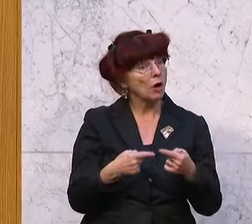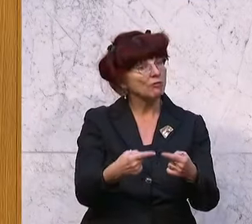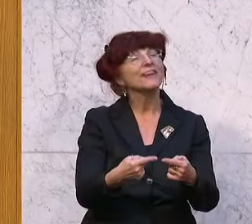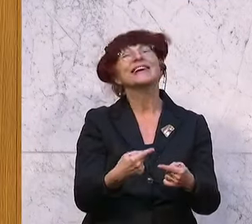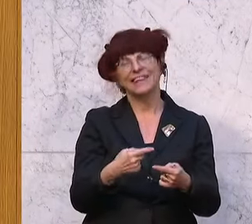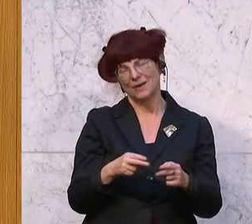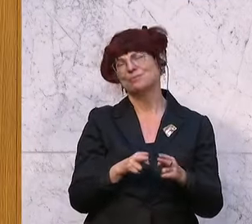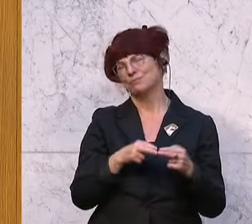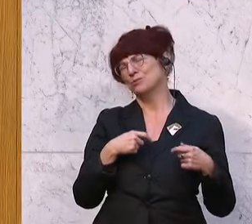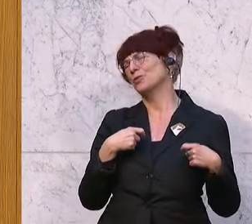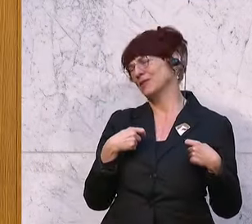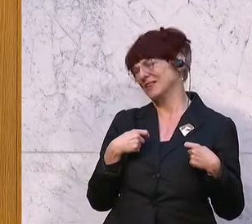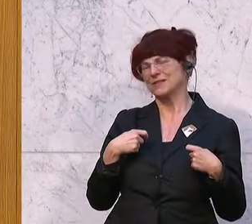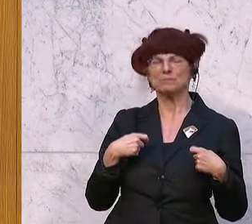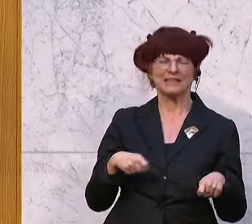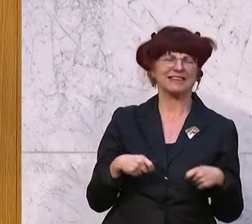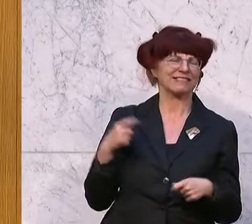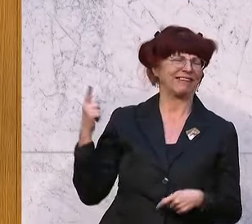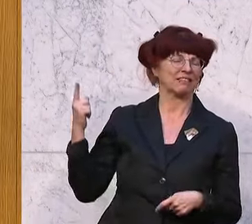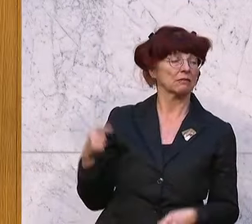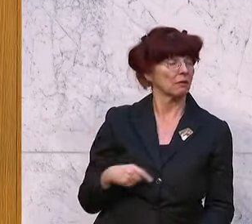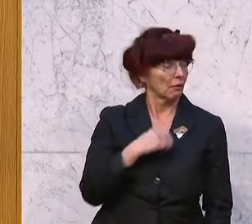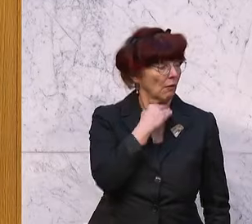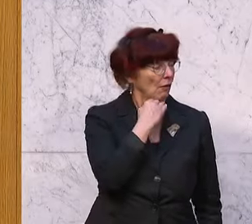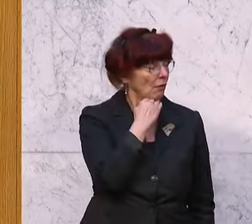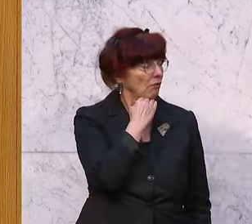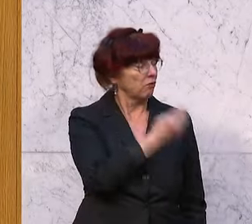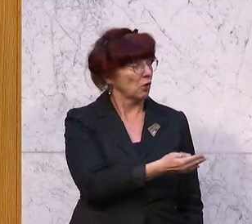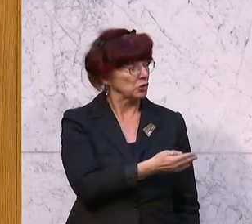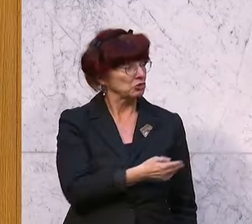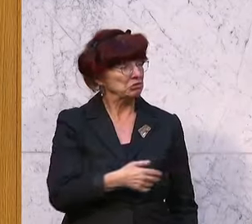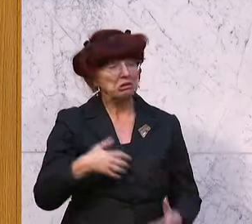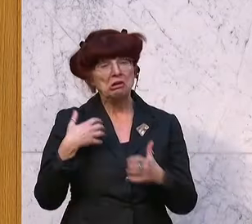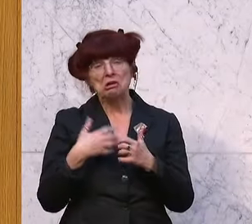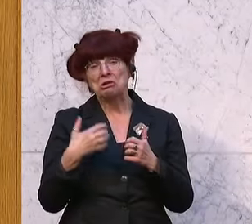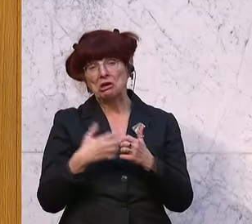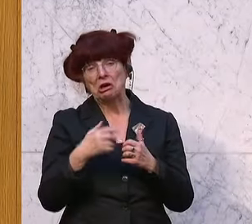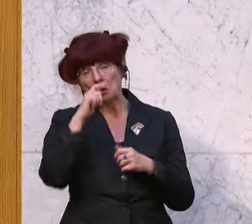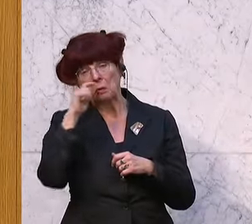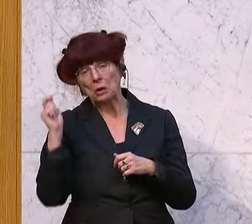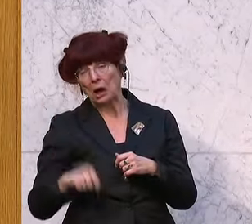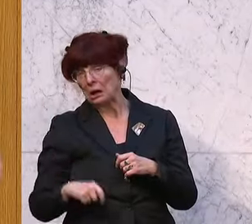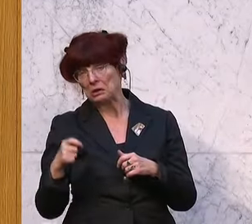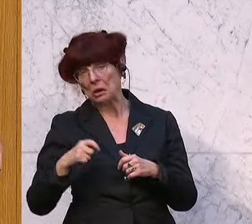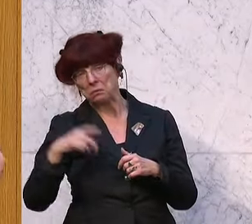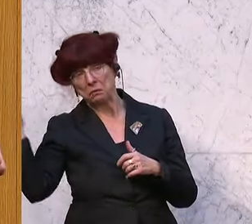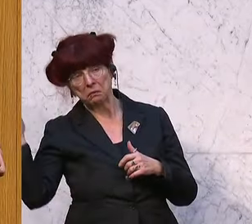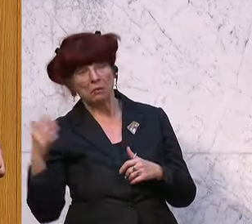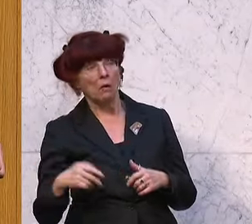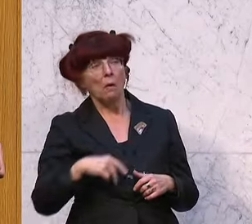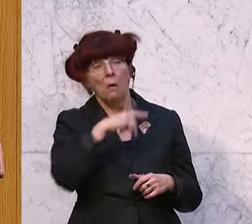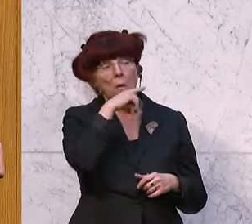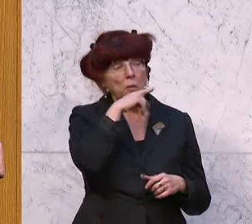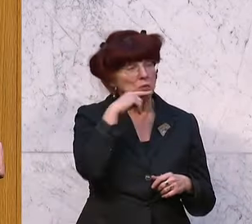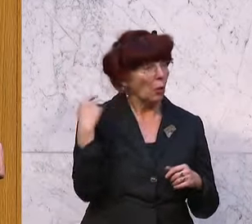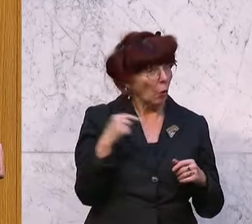den Bundespräsidenten, Das ist der, dem es wurscht ist, wenn jetzt der Krieg in der Ukraine eskaliert, weil man jetzt auch das russische Hinterland mit irgendwelchen